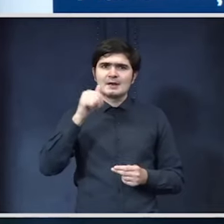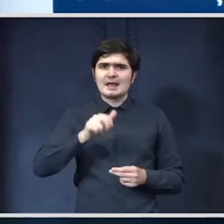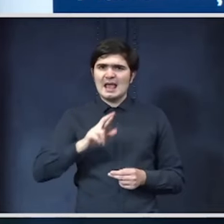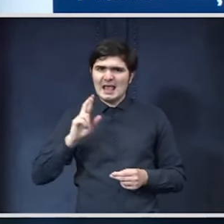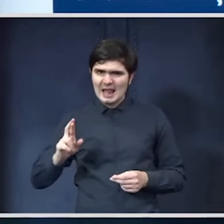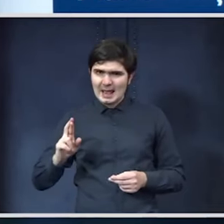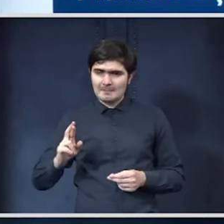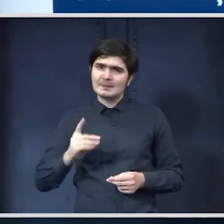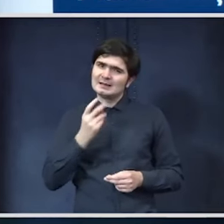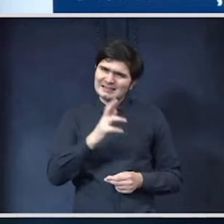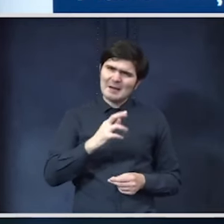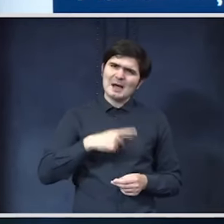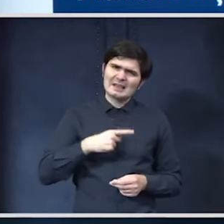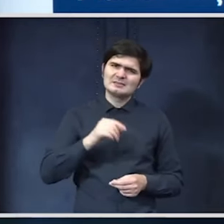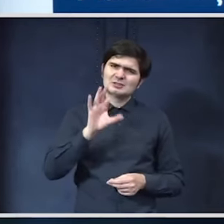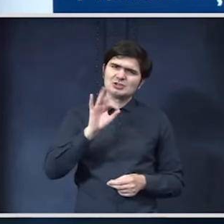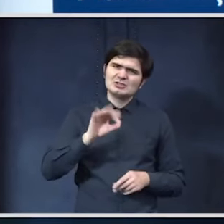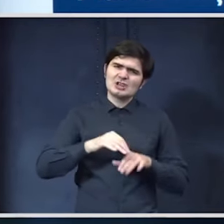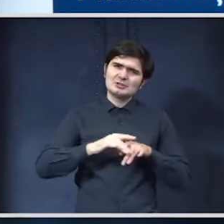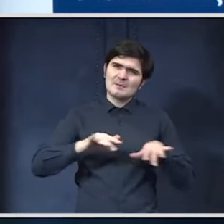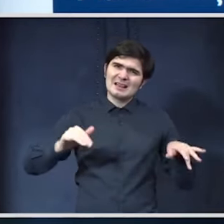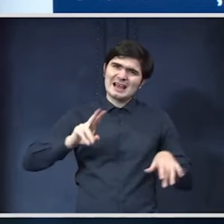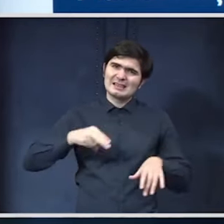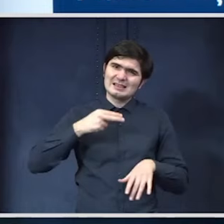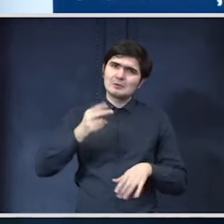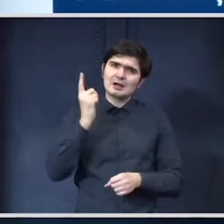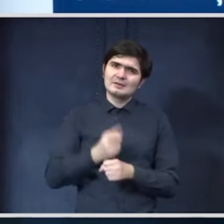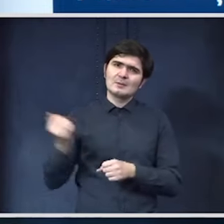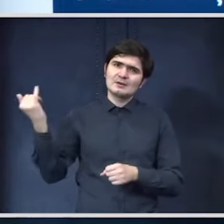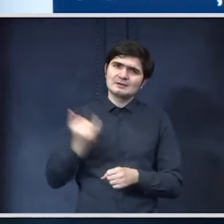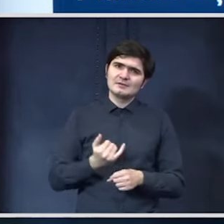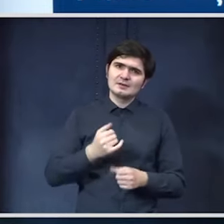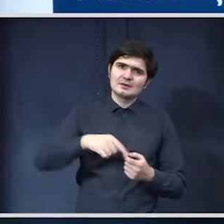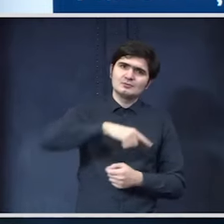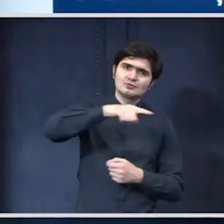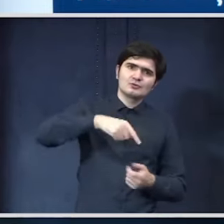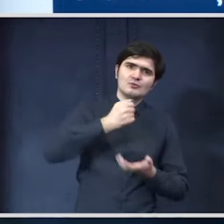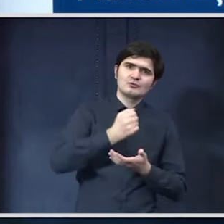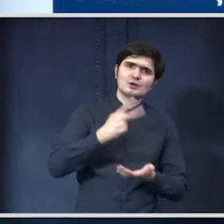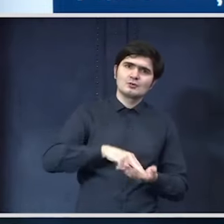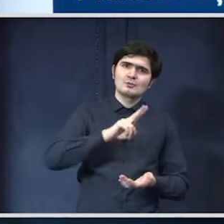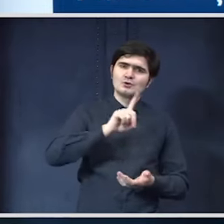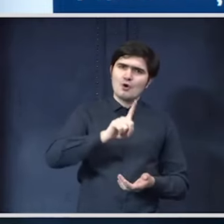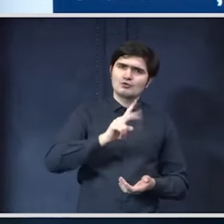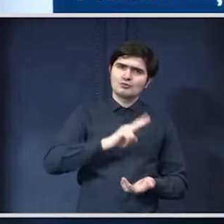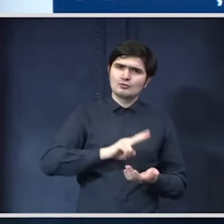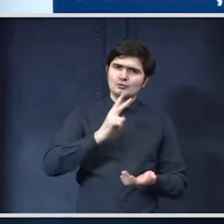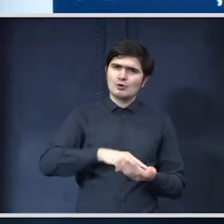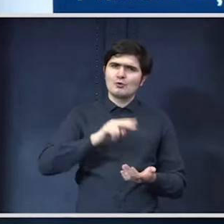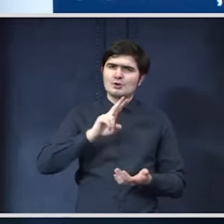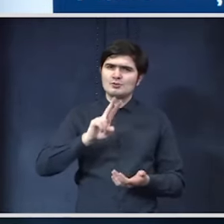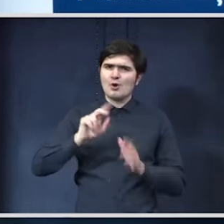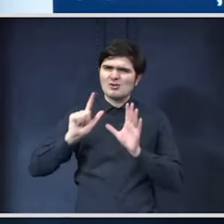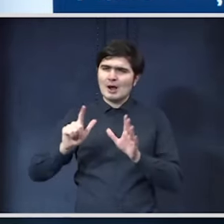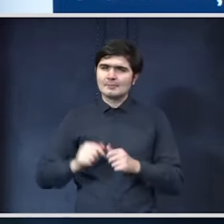însă mai există circa 50 de miliarde de euro care ar trebui să vină în ciclul bugetar 2021-2027 când vom